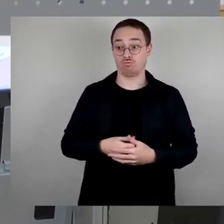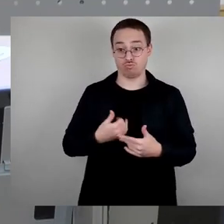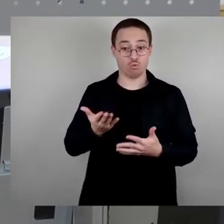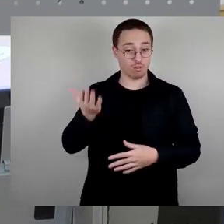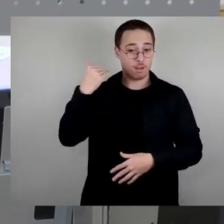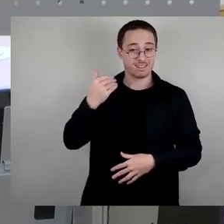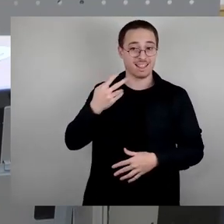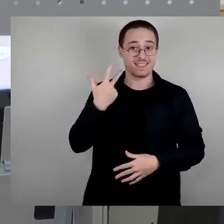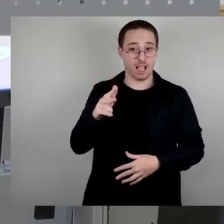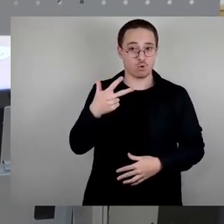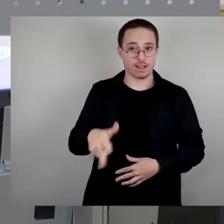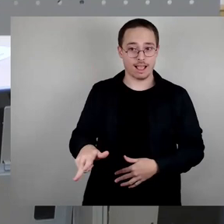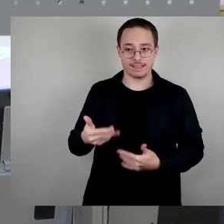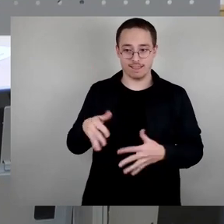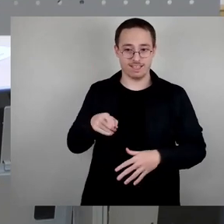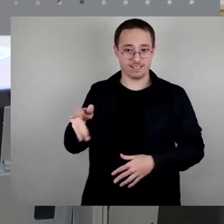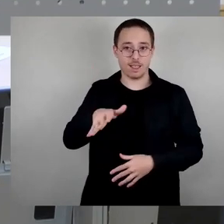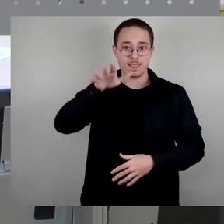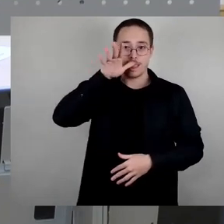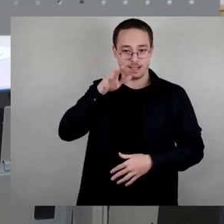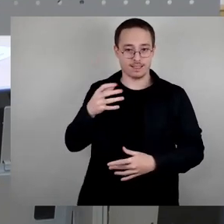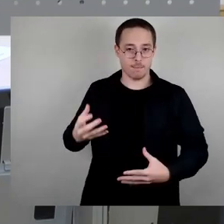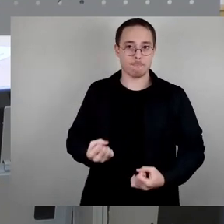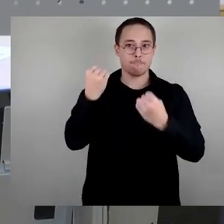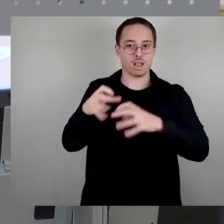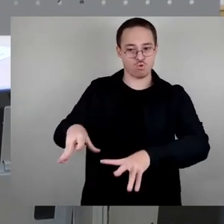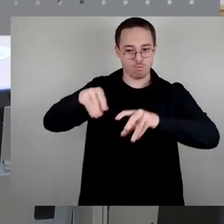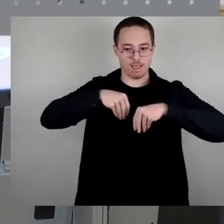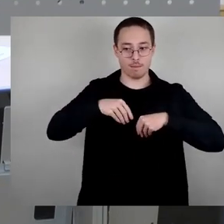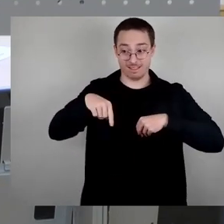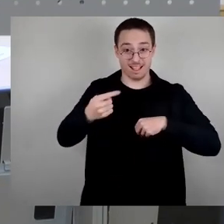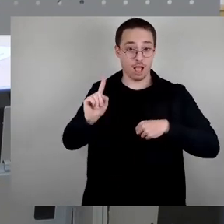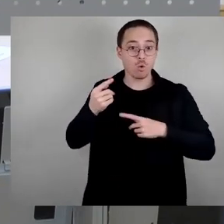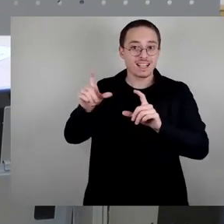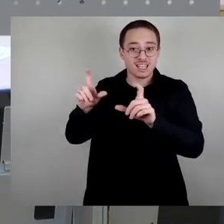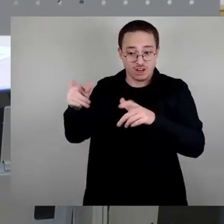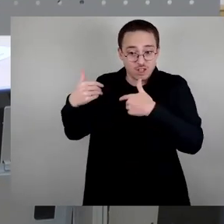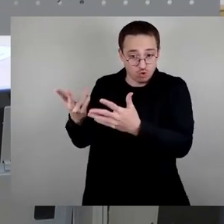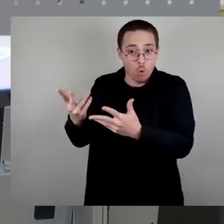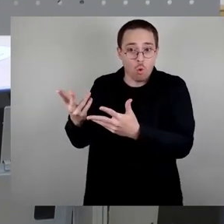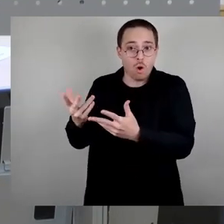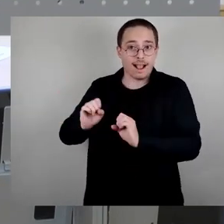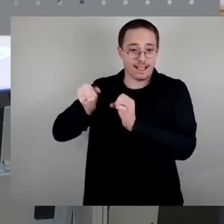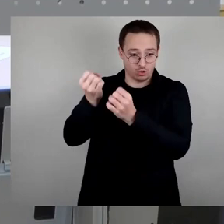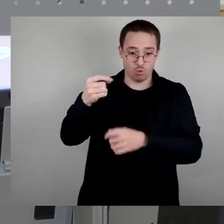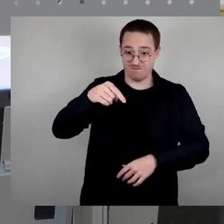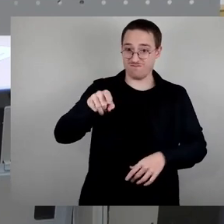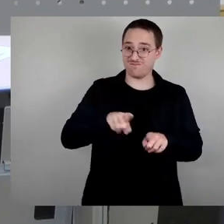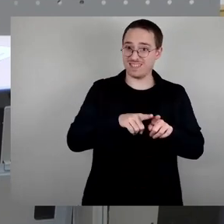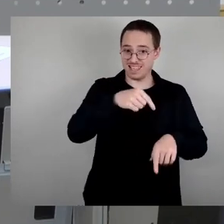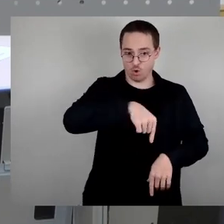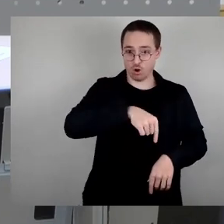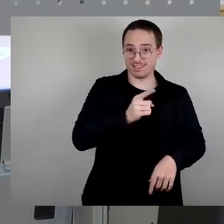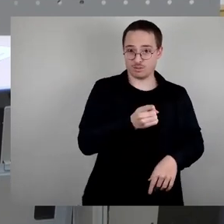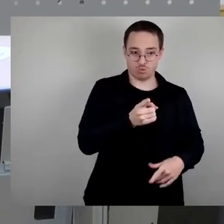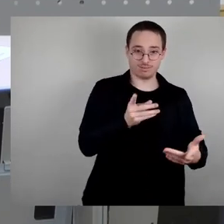gewährt, dann wäre uns vielleicht diese ganze Geschichte erspart geblieben. Ziehen wir diese Lehre. Es ist viel geredet worden